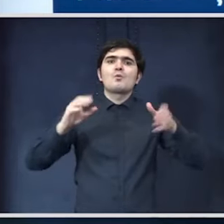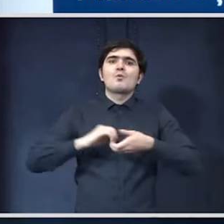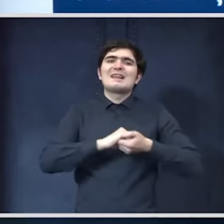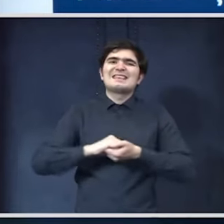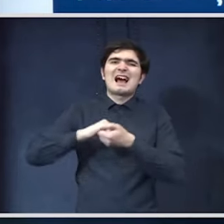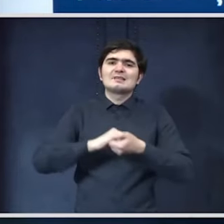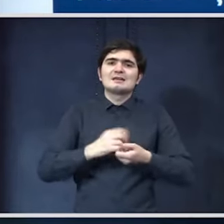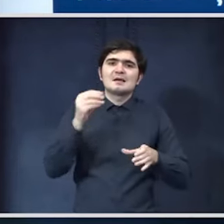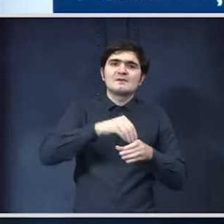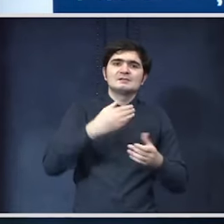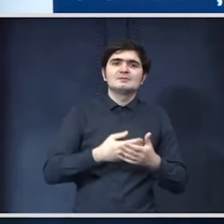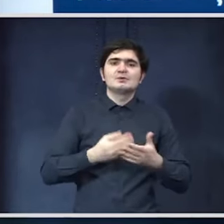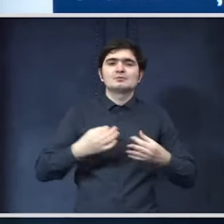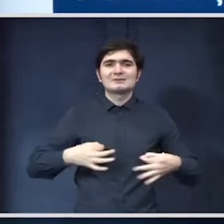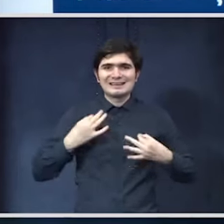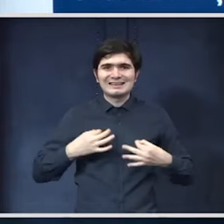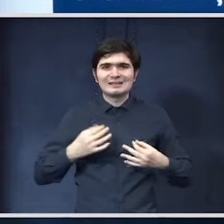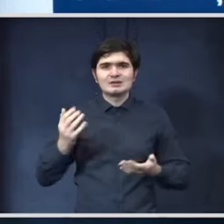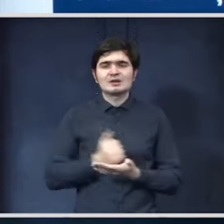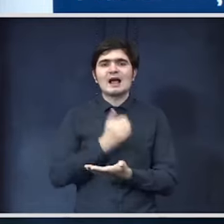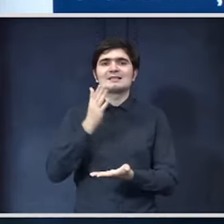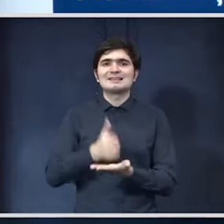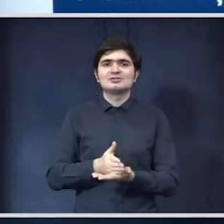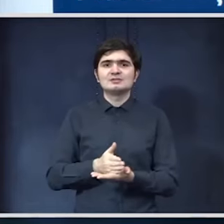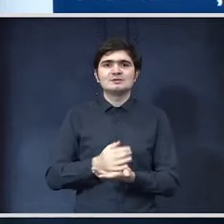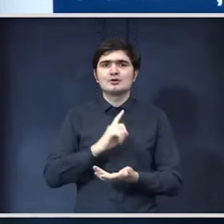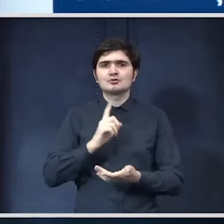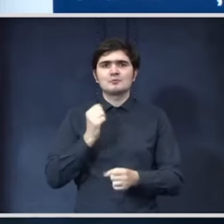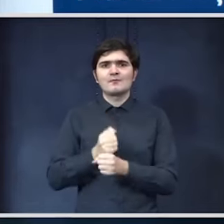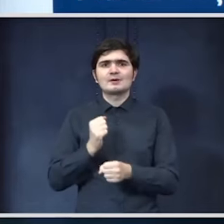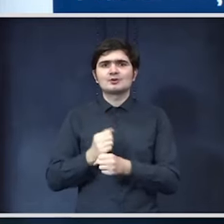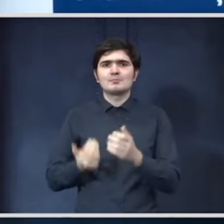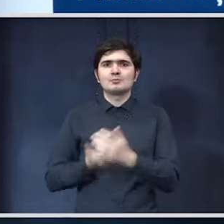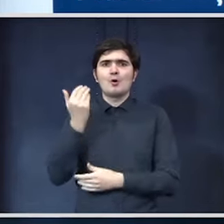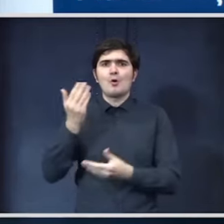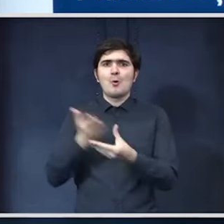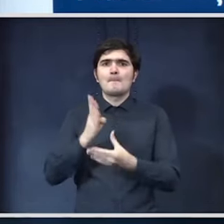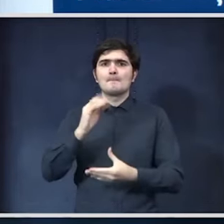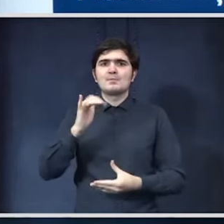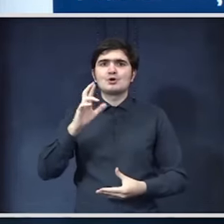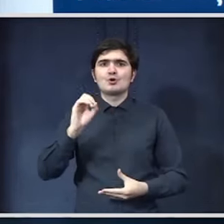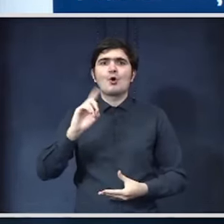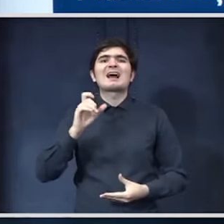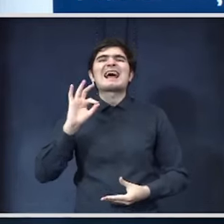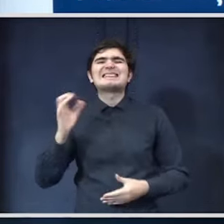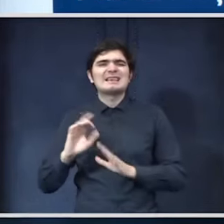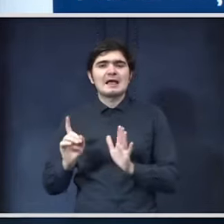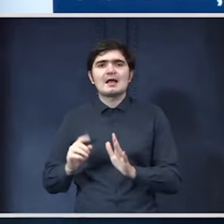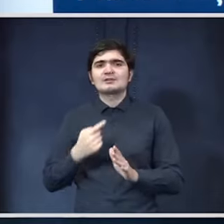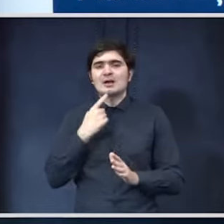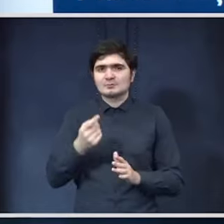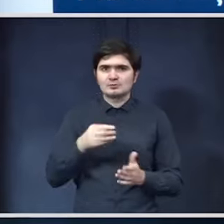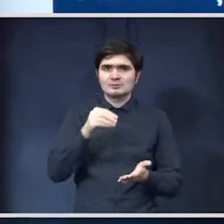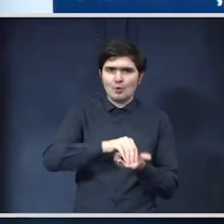sănătate în infrastructura de sănătate care va lua decizia și nu creăm birocrăție nouă asta a fost alt criteriu pe care l-am pus apropo am